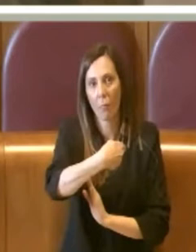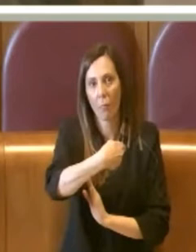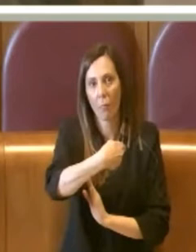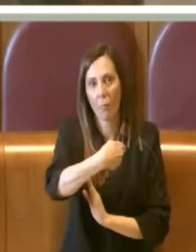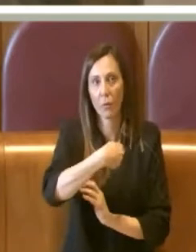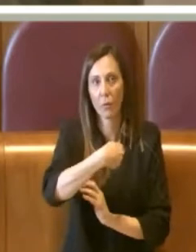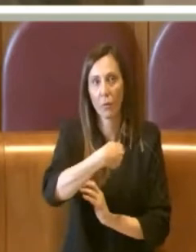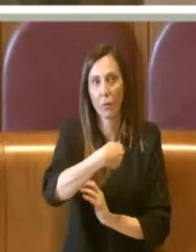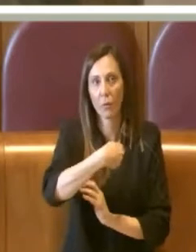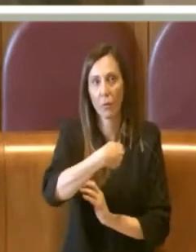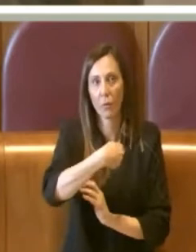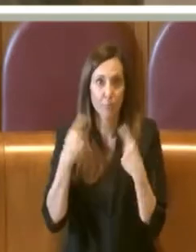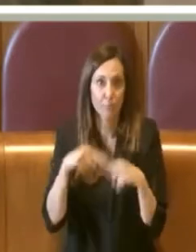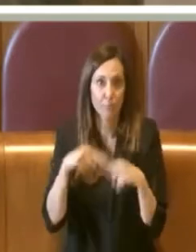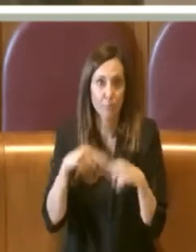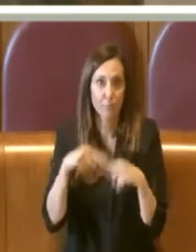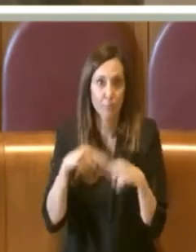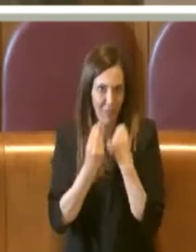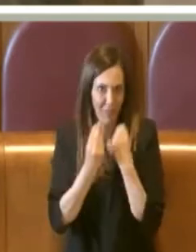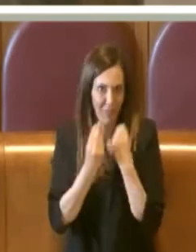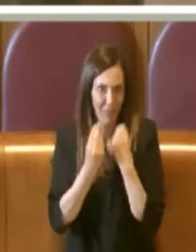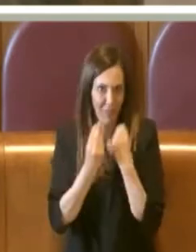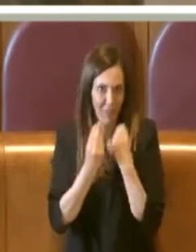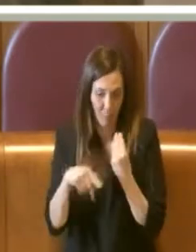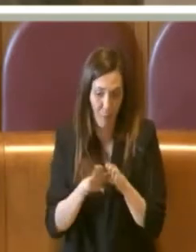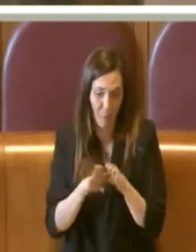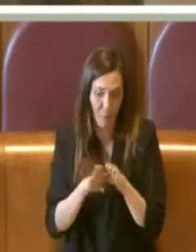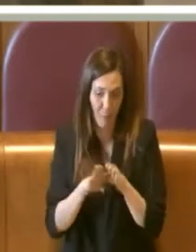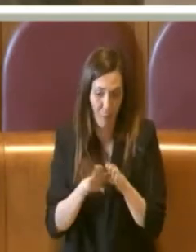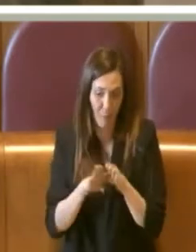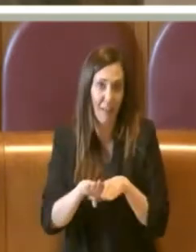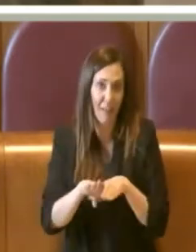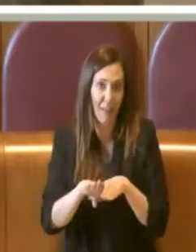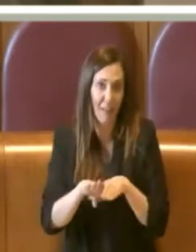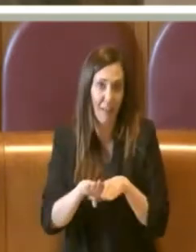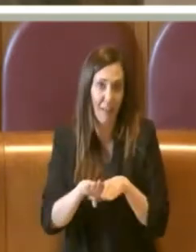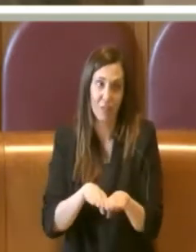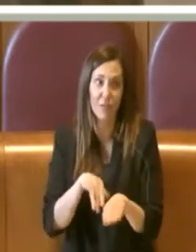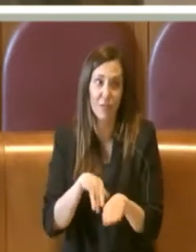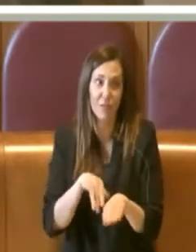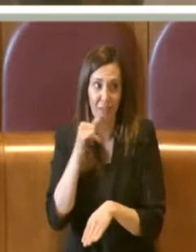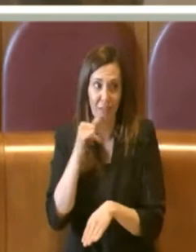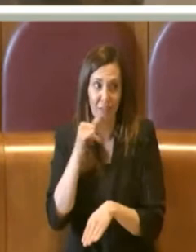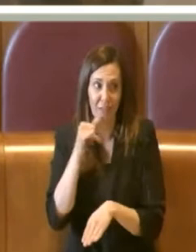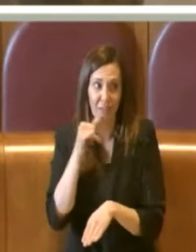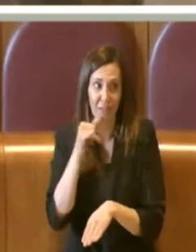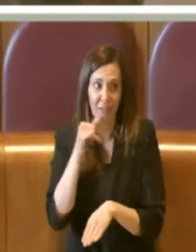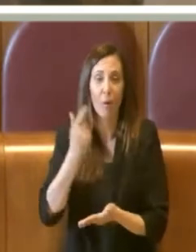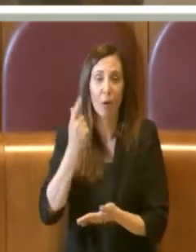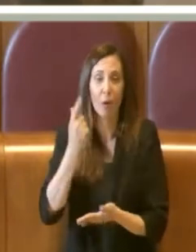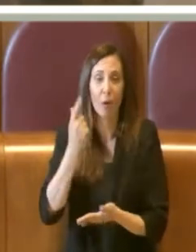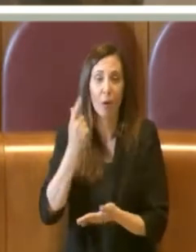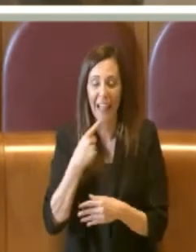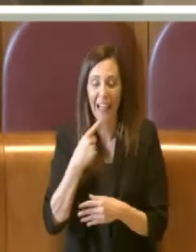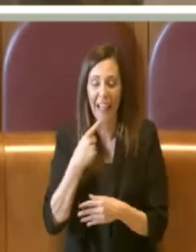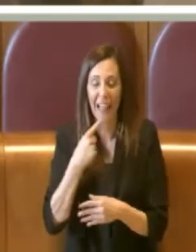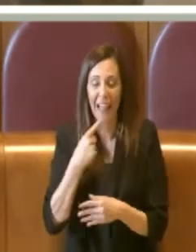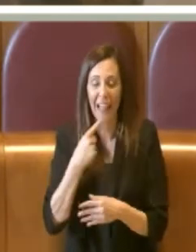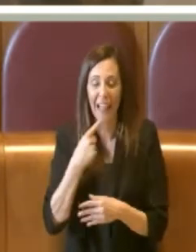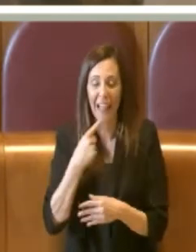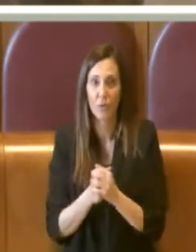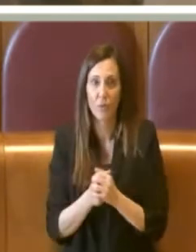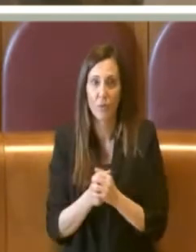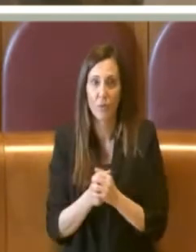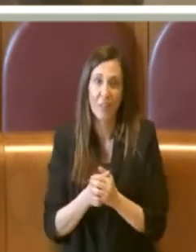Penso che questi passaggi siano importanti anche per i colleghi di opposizione. Troppa confusione e si fa